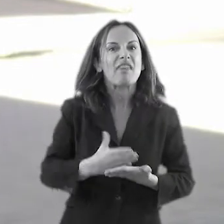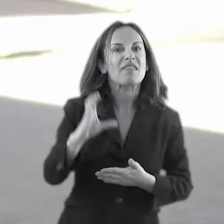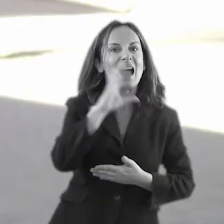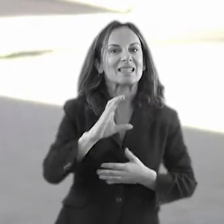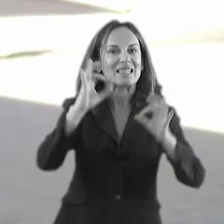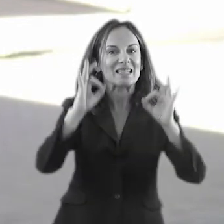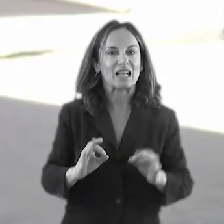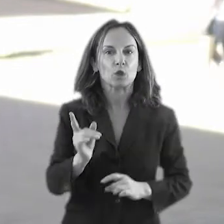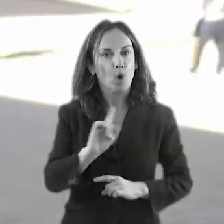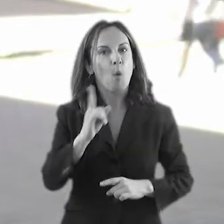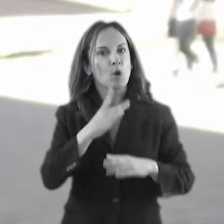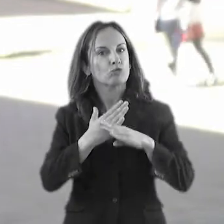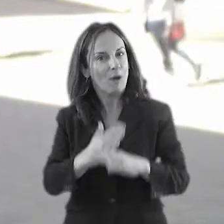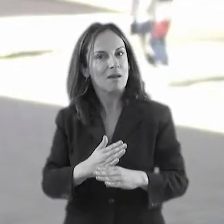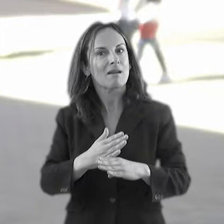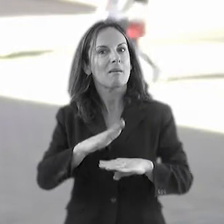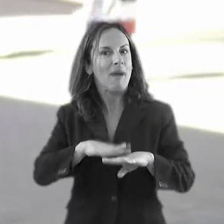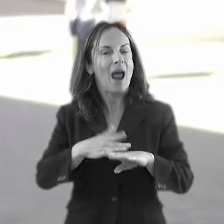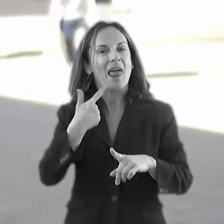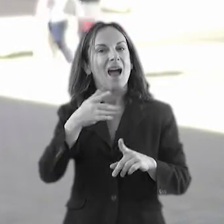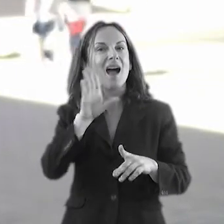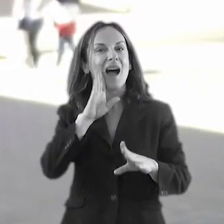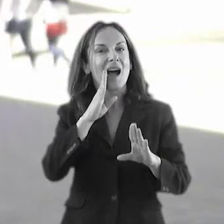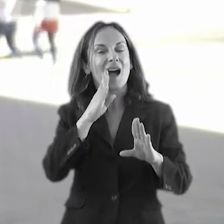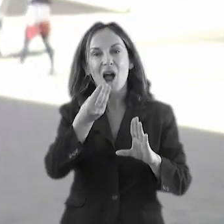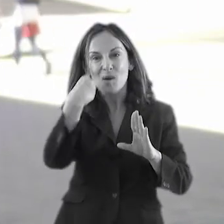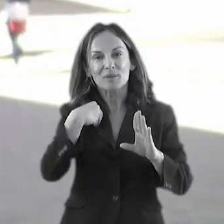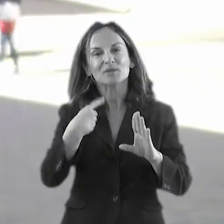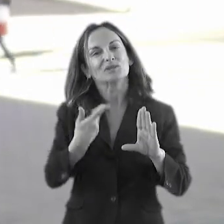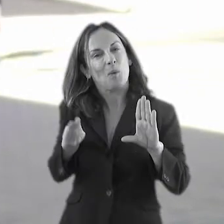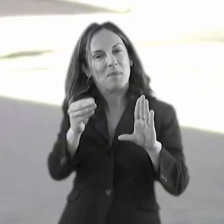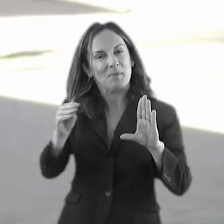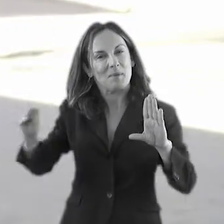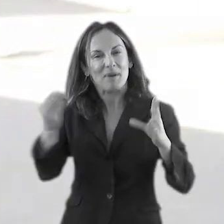però serà prou consistent com per poder recrear aquesta història invisible.